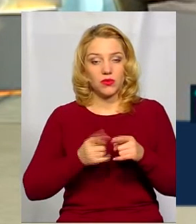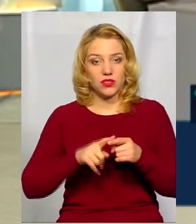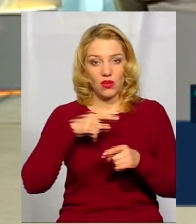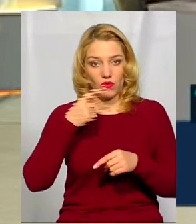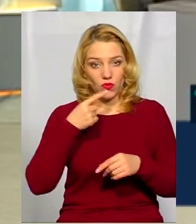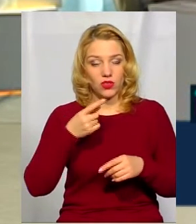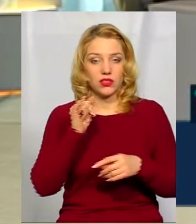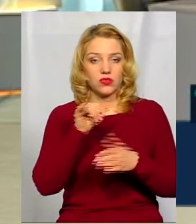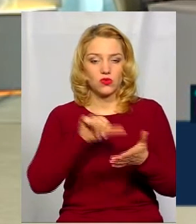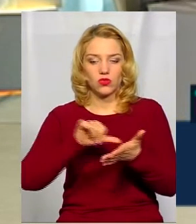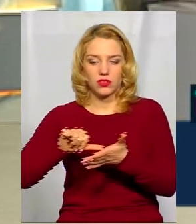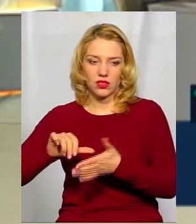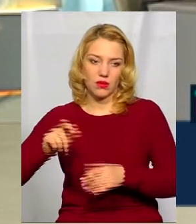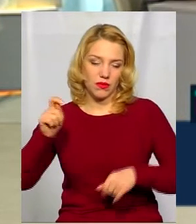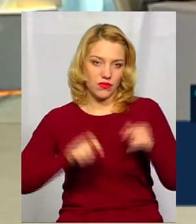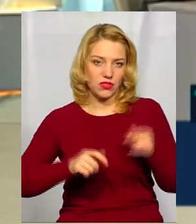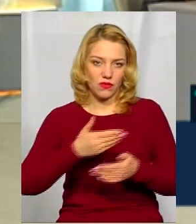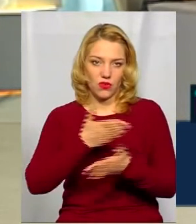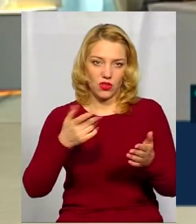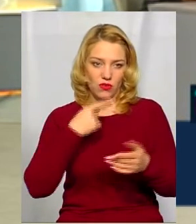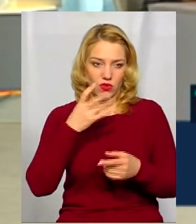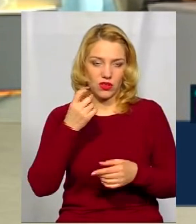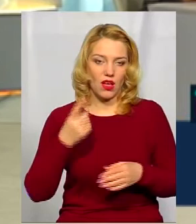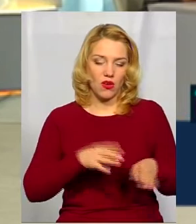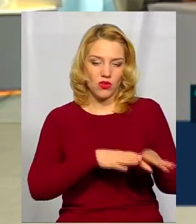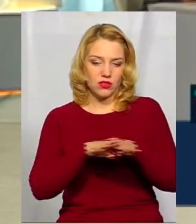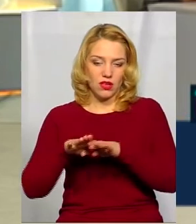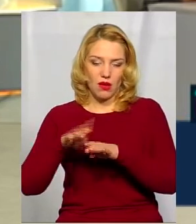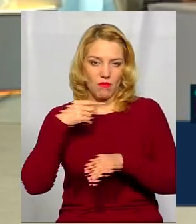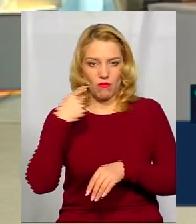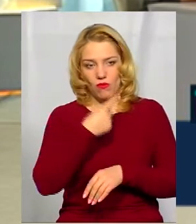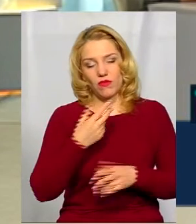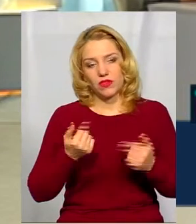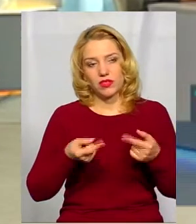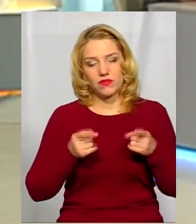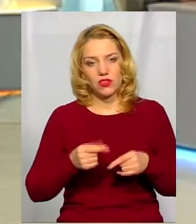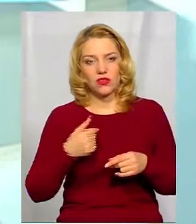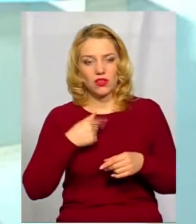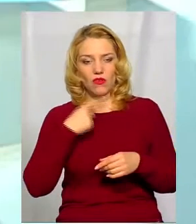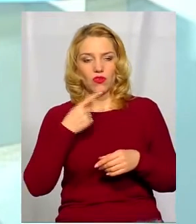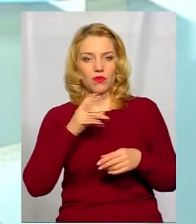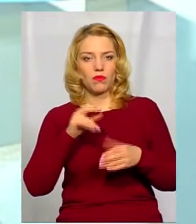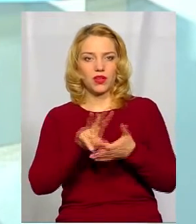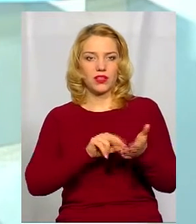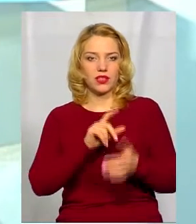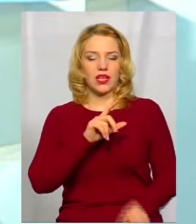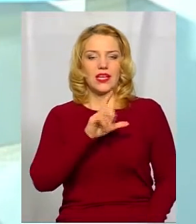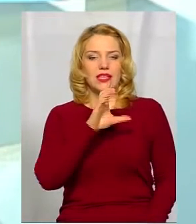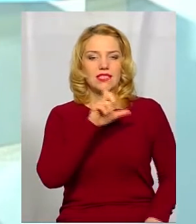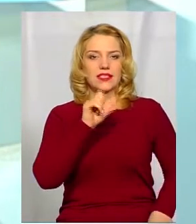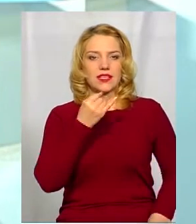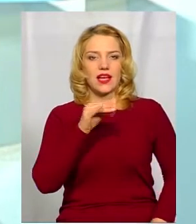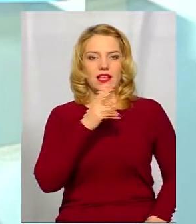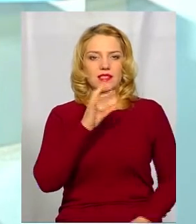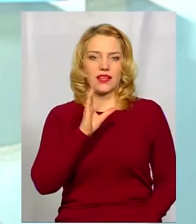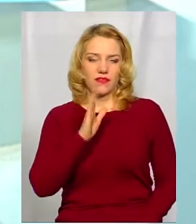з учасниками фестивалю вони говорять на одній морі. Звичайно, так. І от я просто наведу такий приклад Сергій Зайцев. Він поєднав на